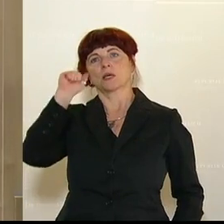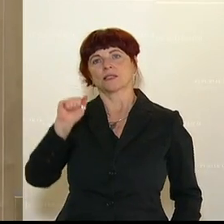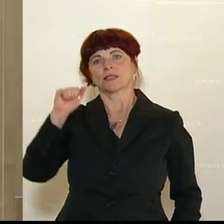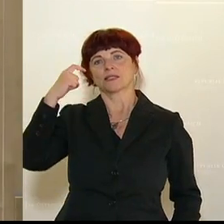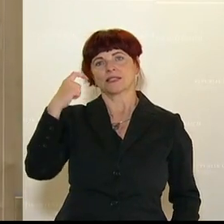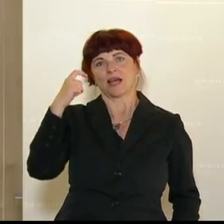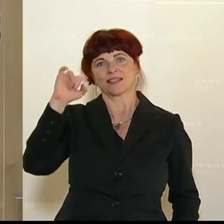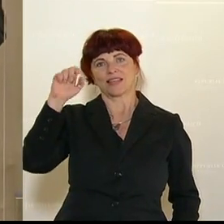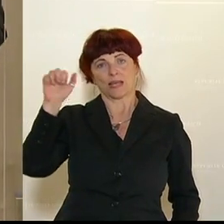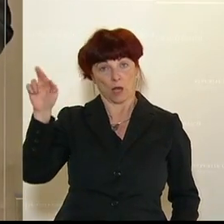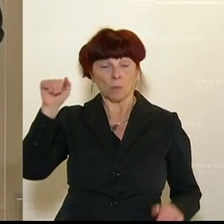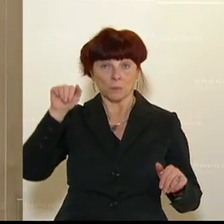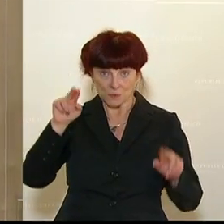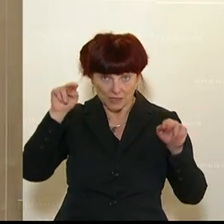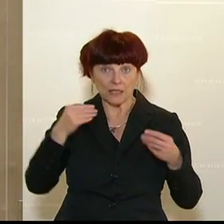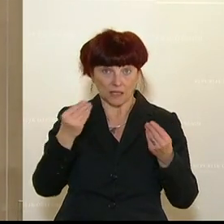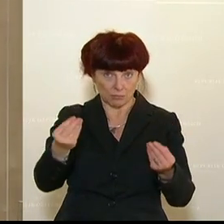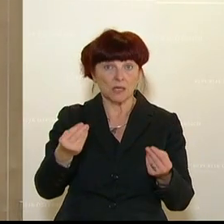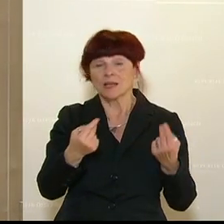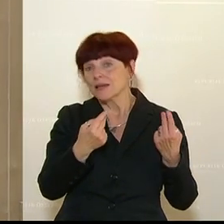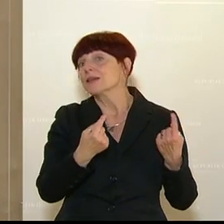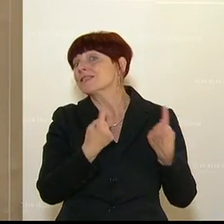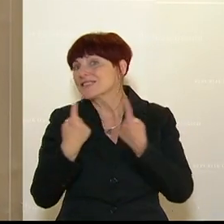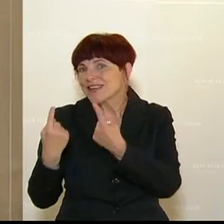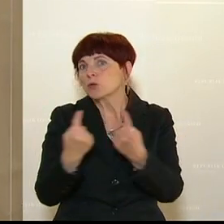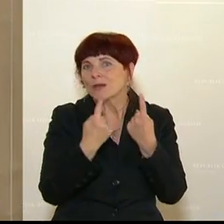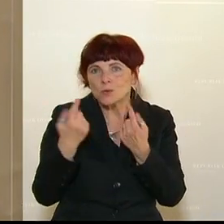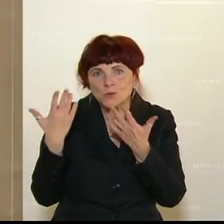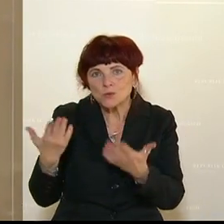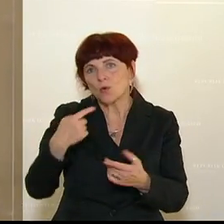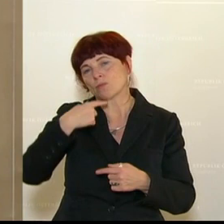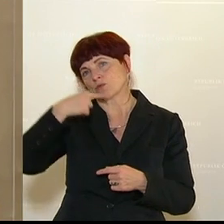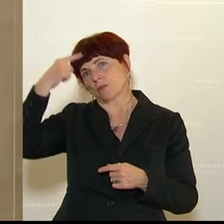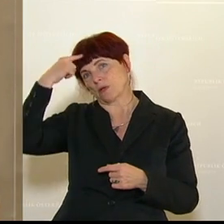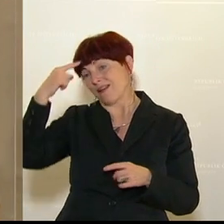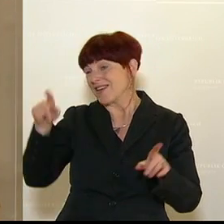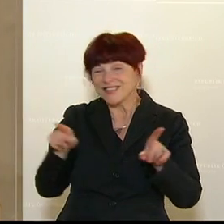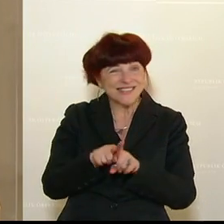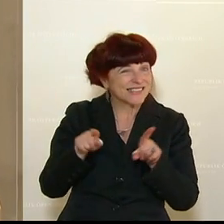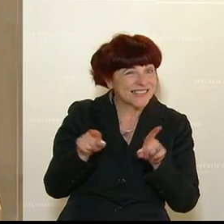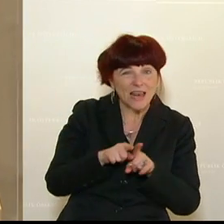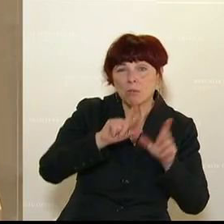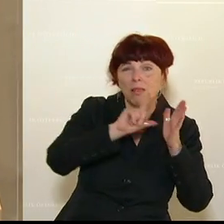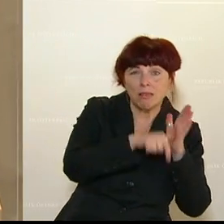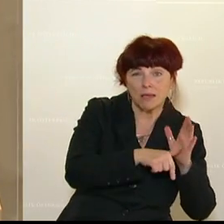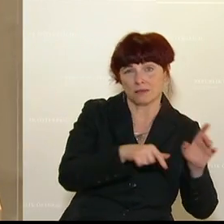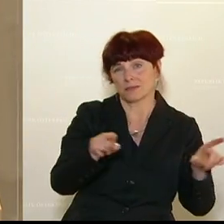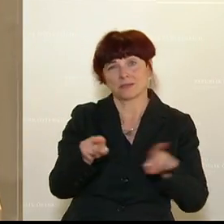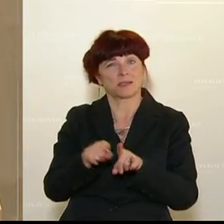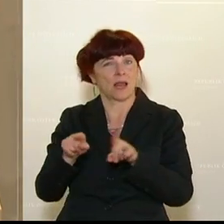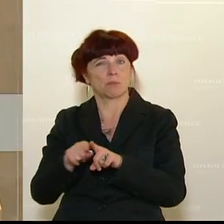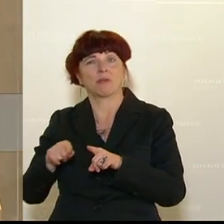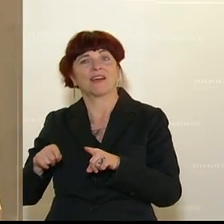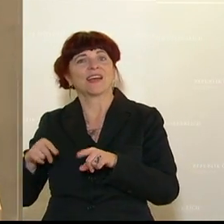Krankenhäusern ist so. Und ich weiß, es ist in deinem Klinikum Welschrischkirchen genauso, wie es im Kuck in Linz ist. Und die